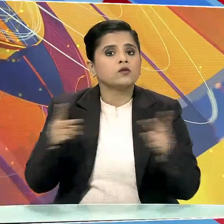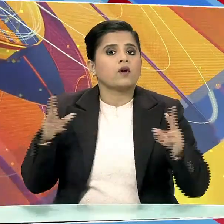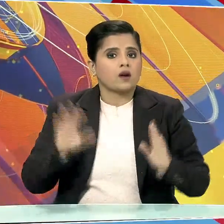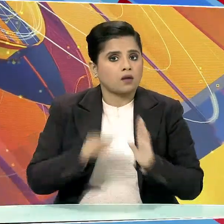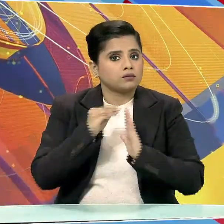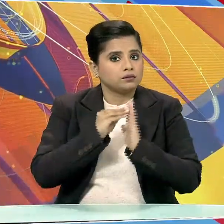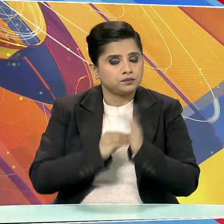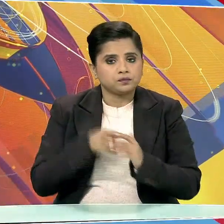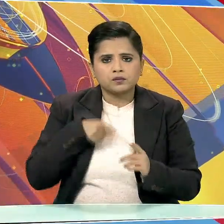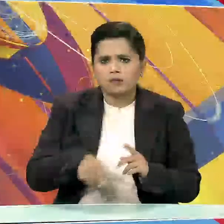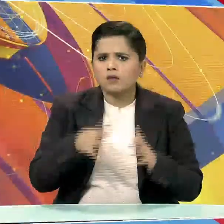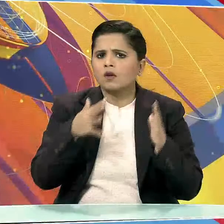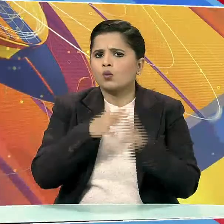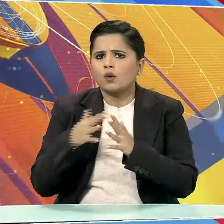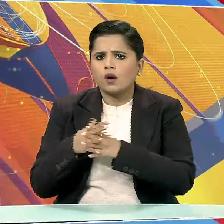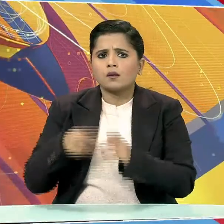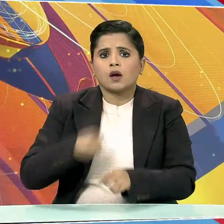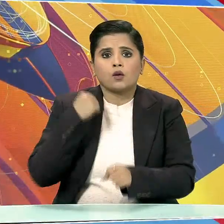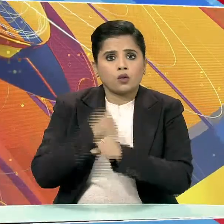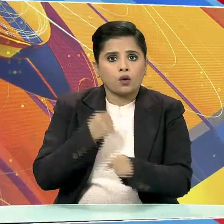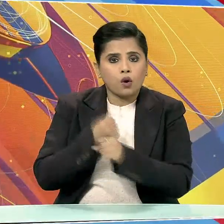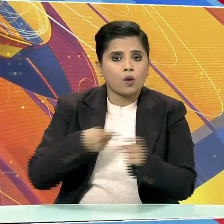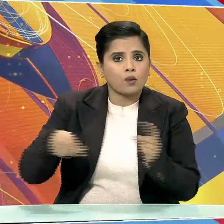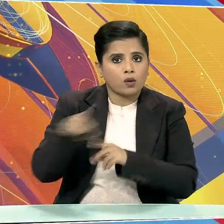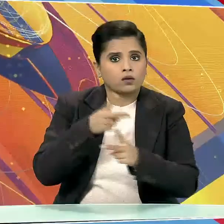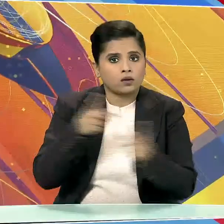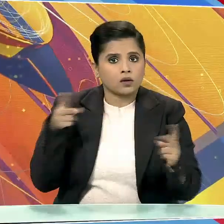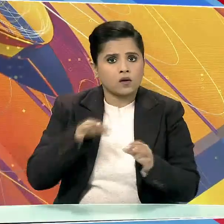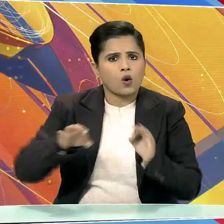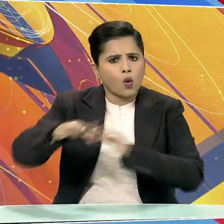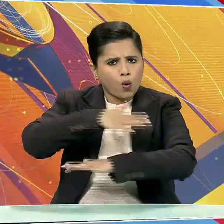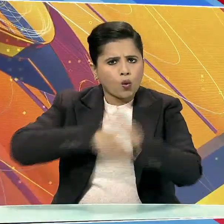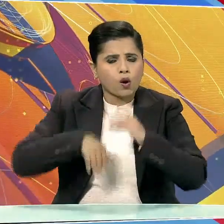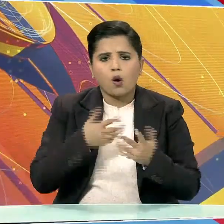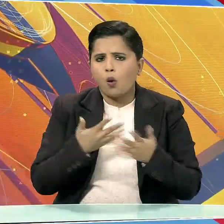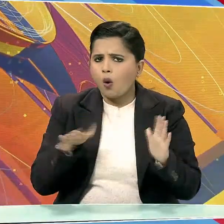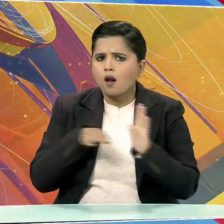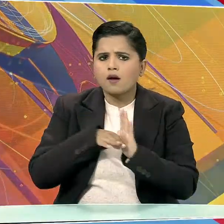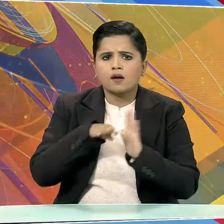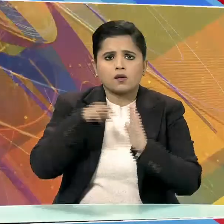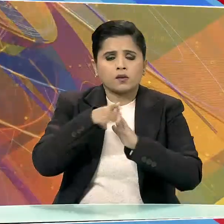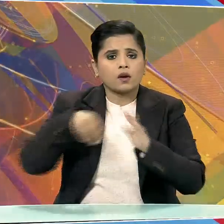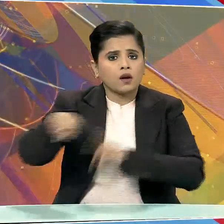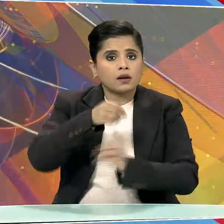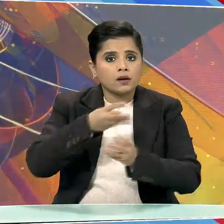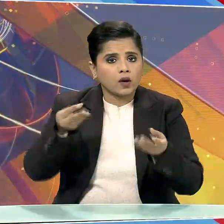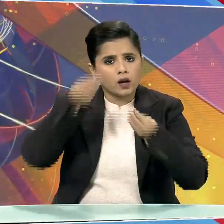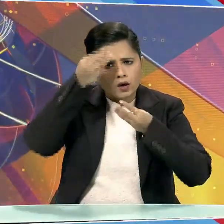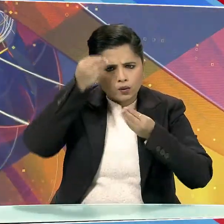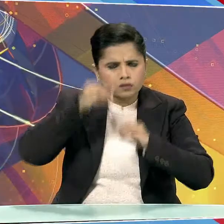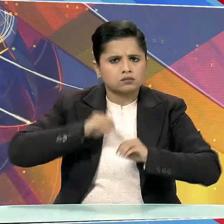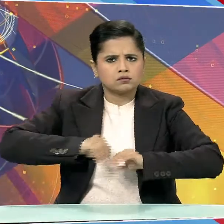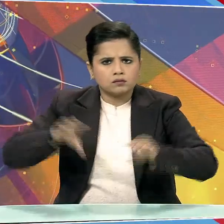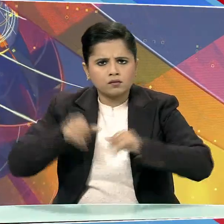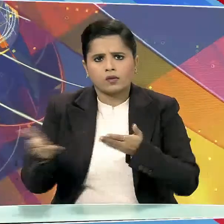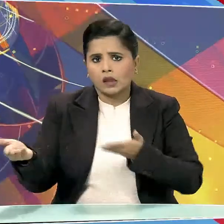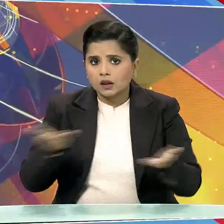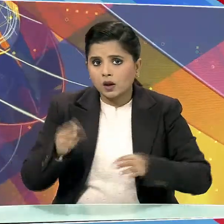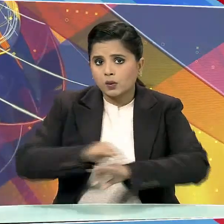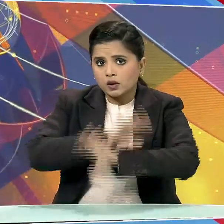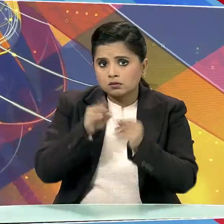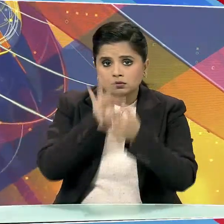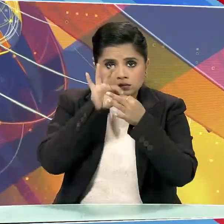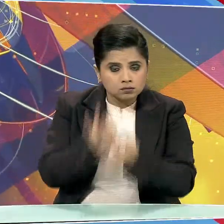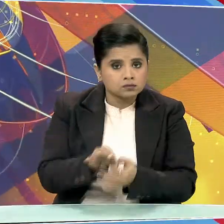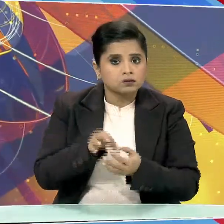इस पोर्टल पर सरकारी संस्ताओं दोरा सभी इस्तरों पर दी जा रही सूशना और सेवाओं से संबंदित